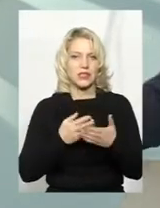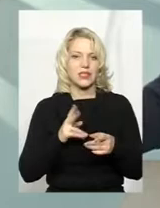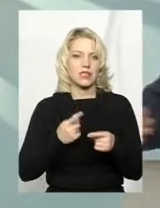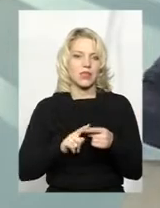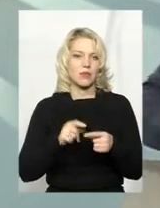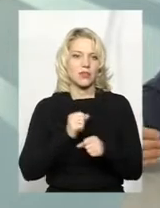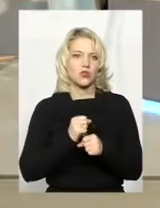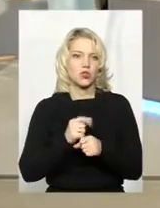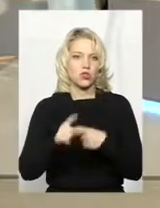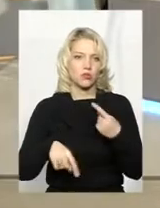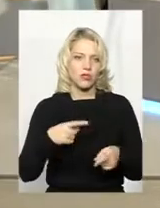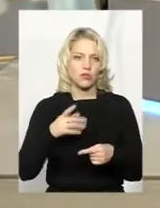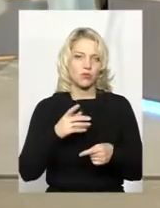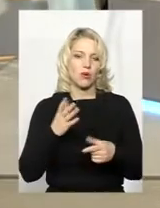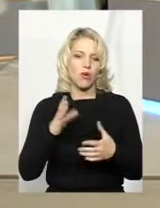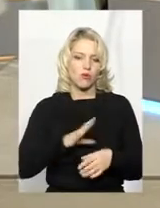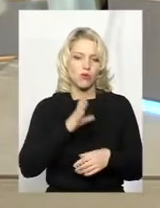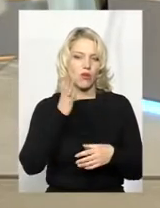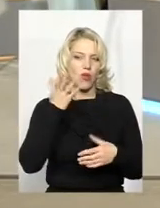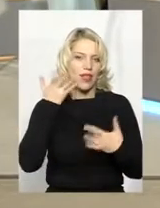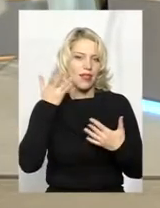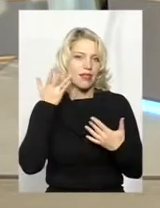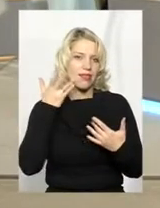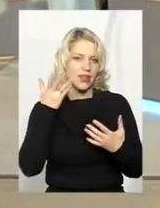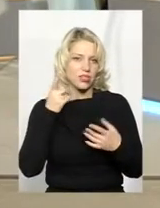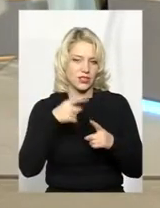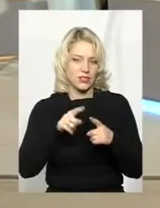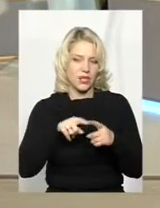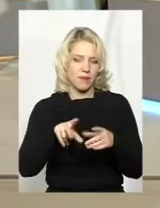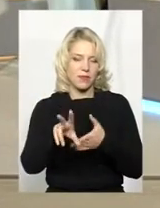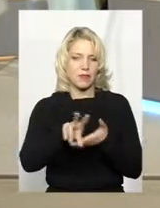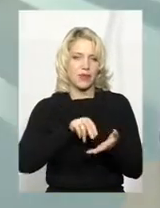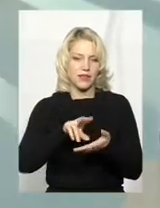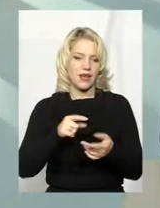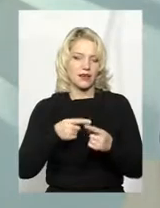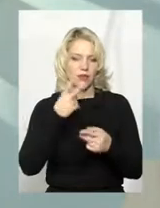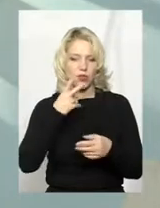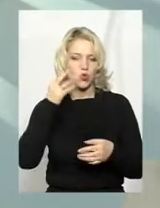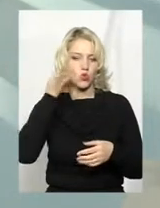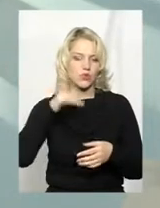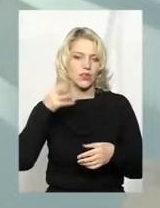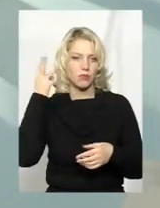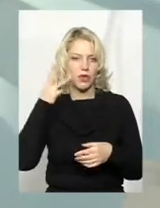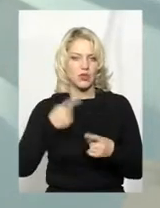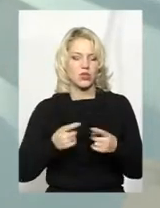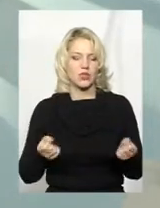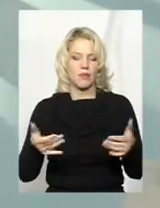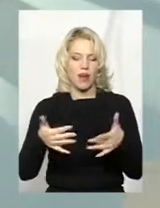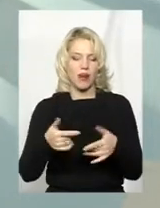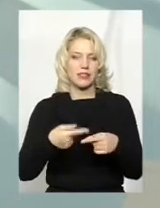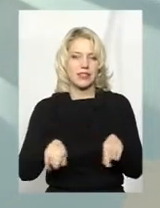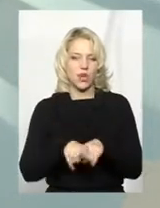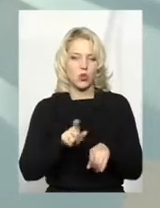щоб одразу наступним було легше це перейняти, і ми одразу могли популяризувати, наприклад, досвід міста Хмельницького, у нас збираються на заходи люди саме завдяки цьому сайту,